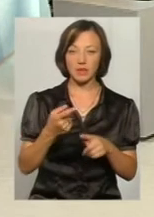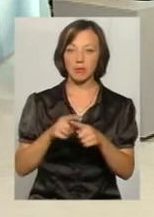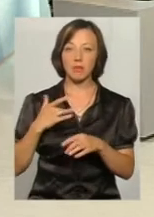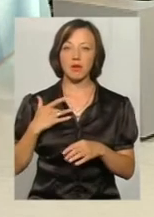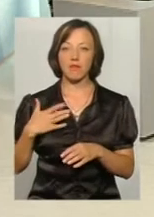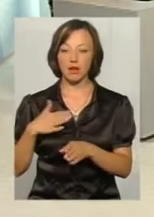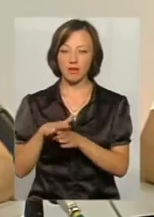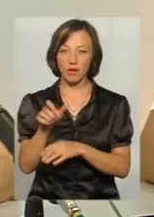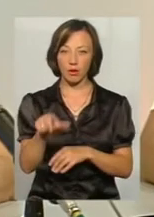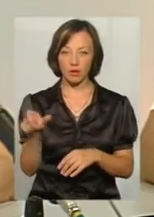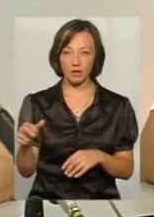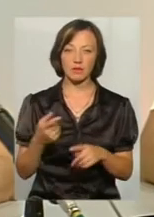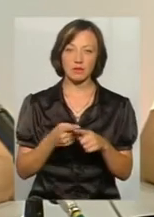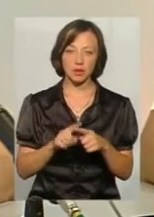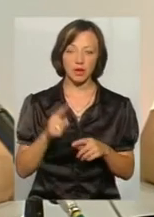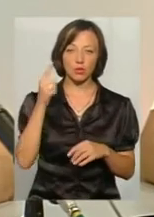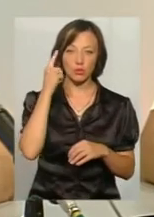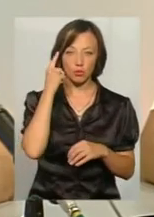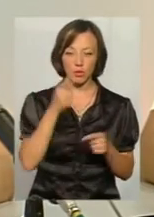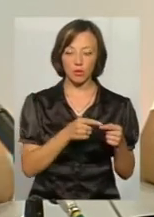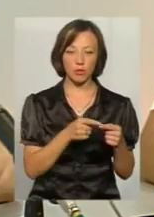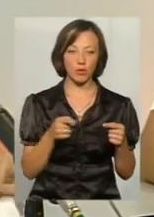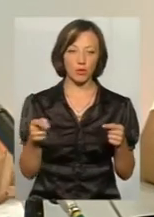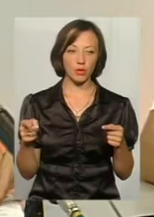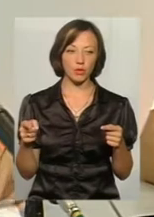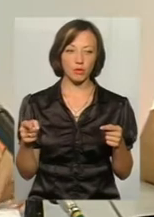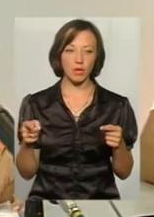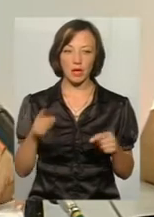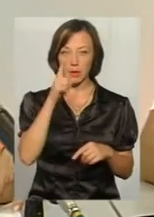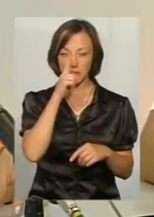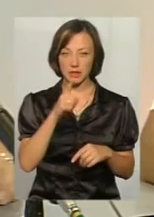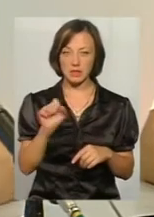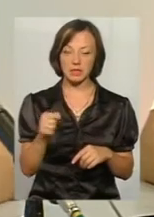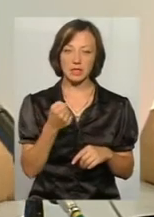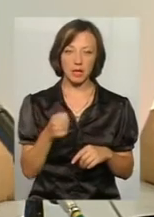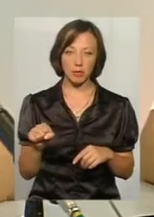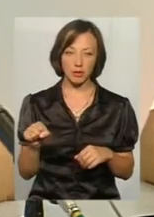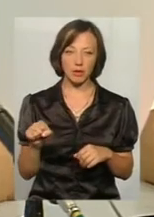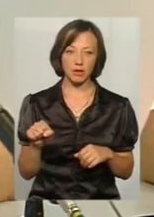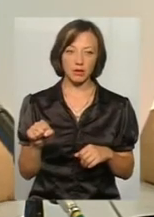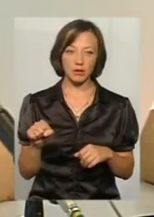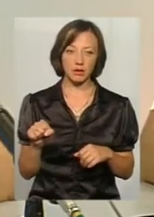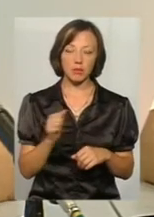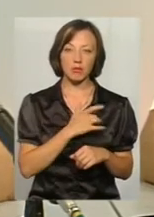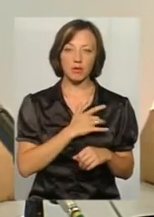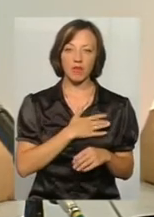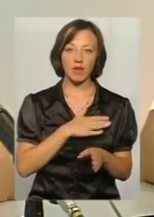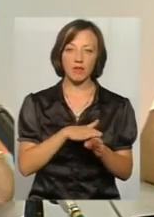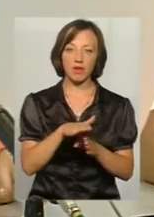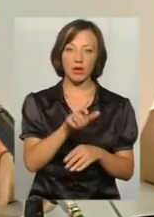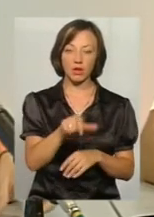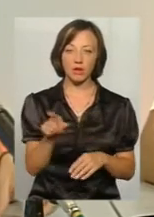вводиться в дію. Я думаю, протягом цього місяця, серпня місяця, приватні виконавці